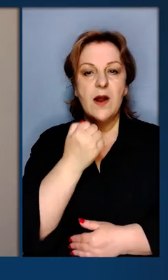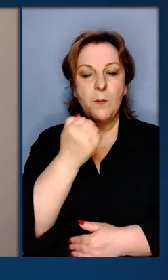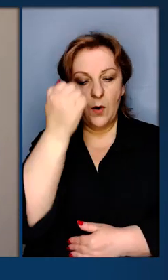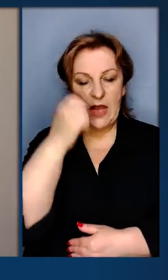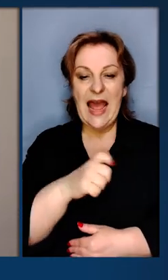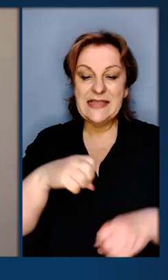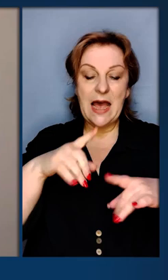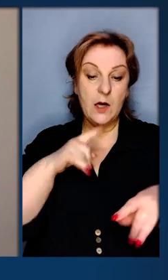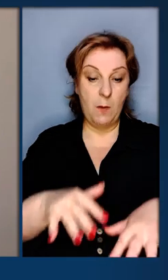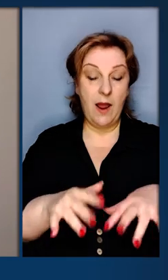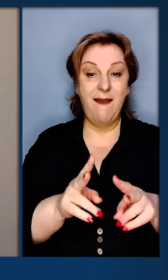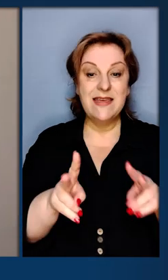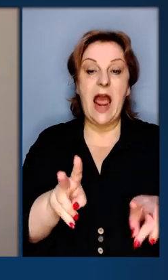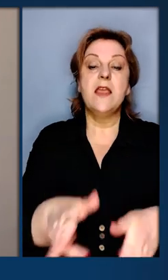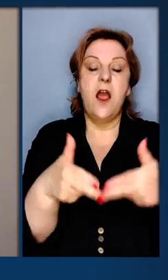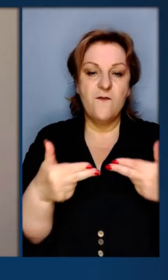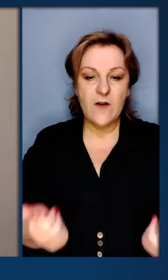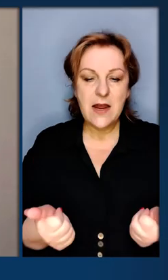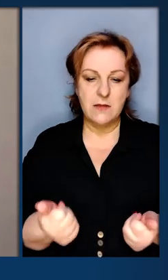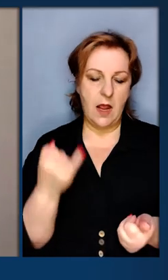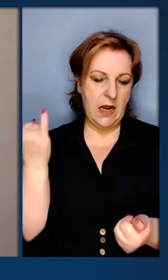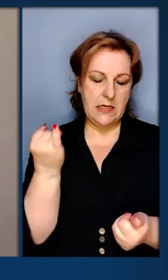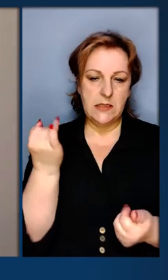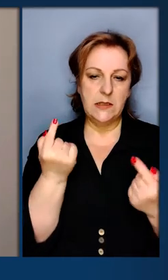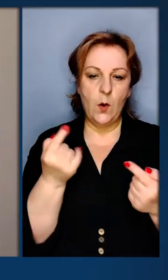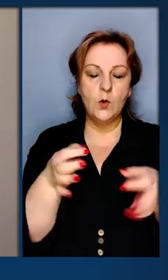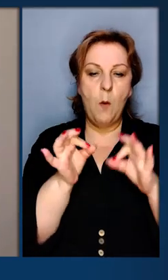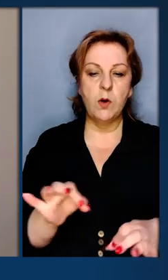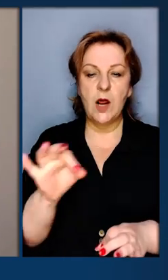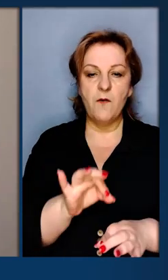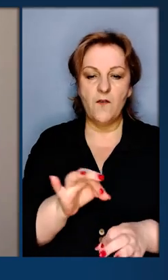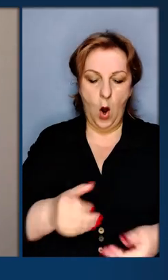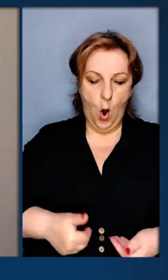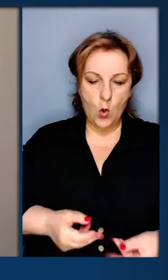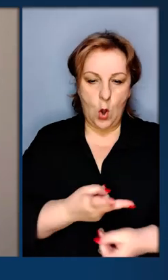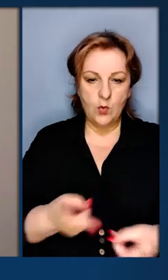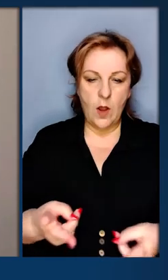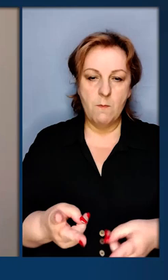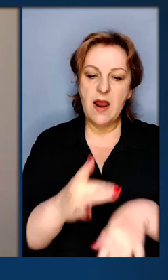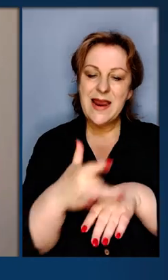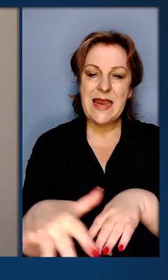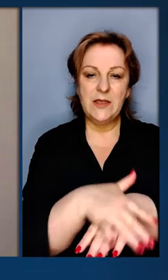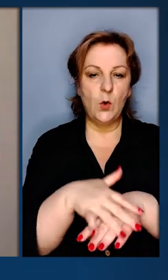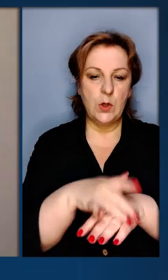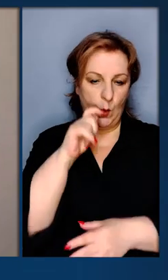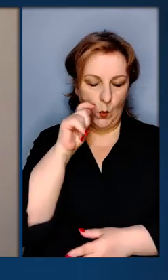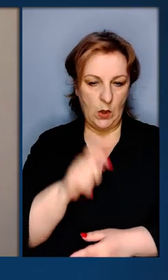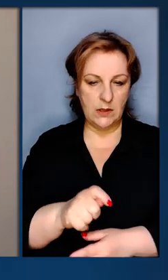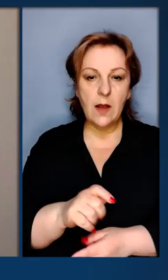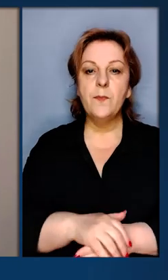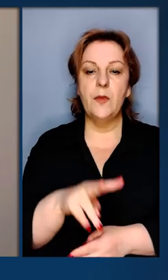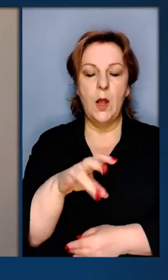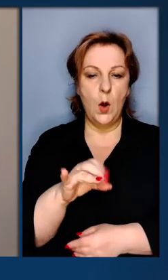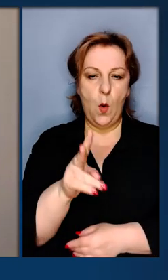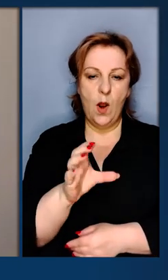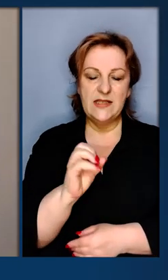Я хочу вам подякувати за рішення парламенту, яким визнається історична правда. Правда про Голодомор. Геноцид